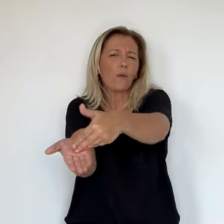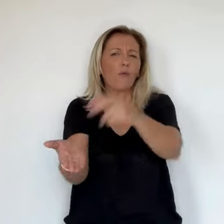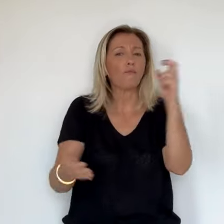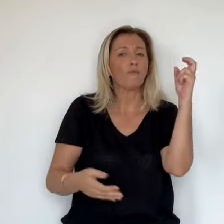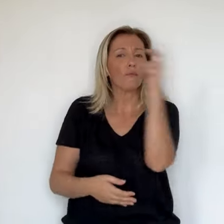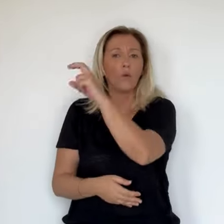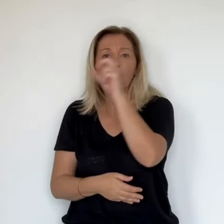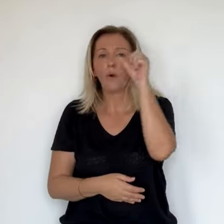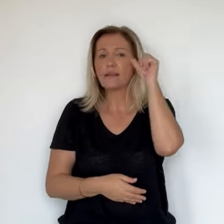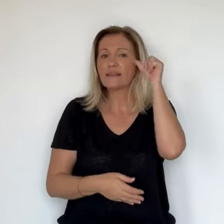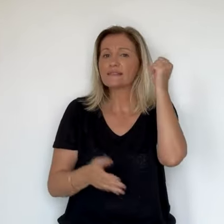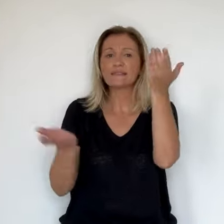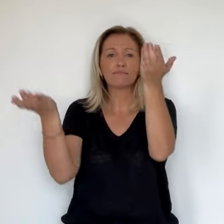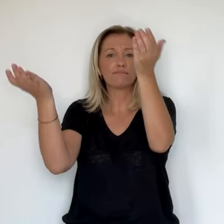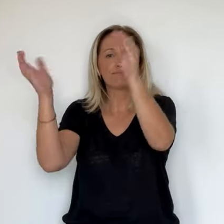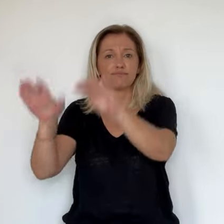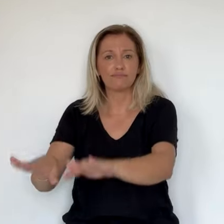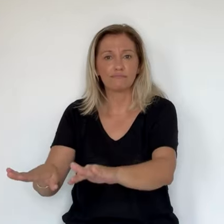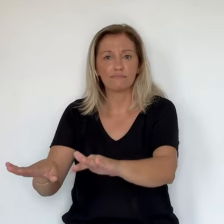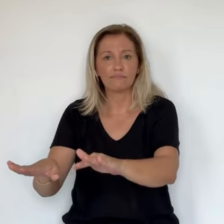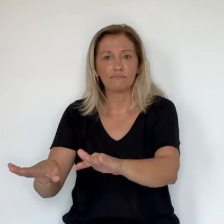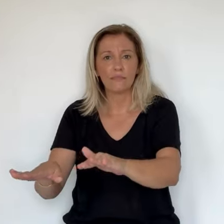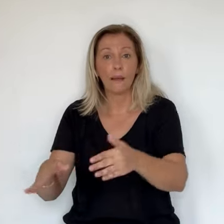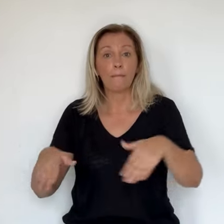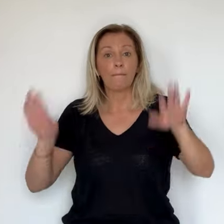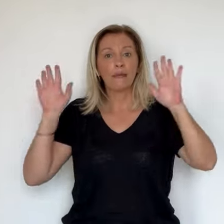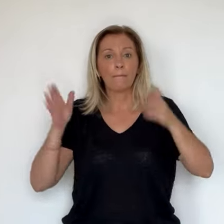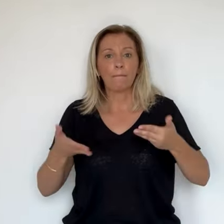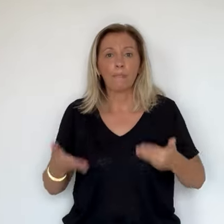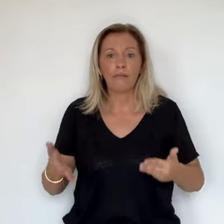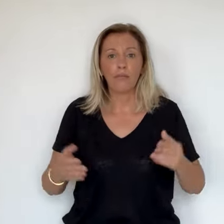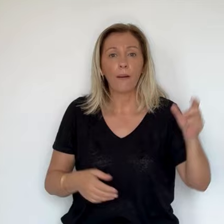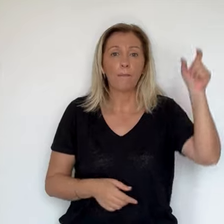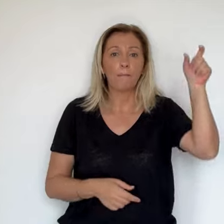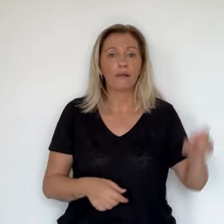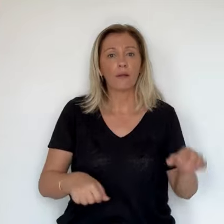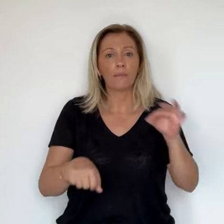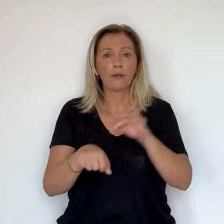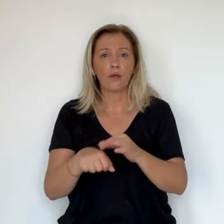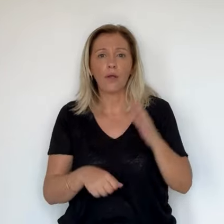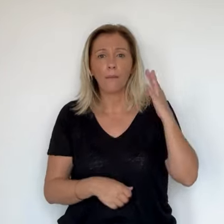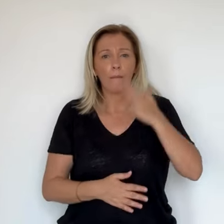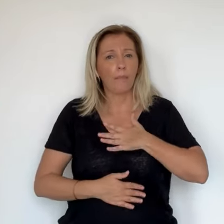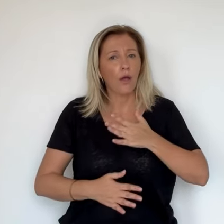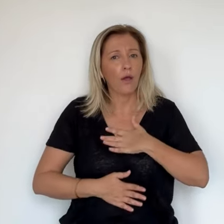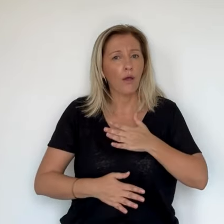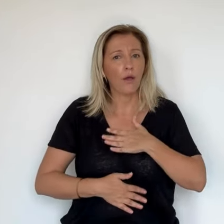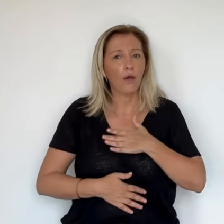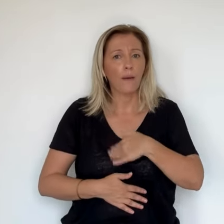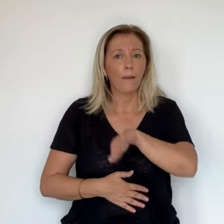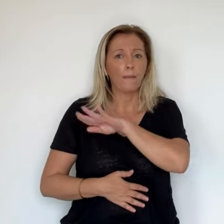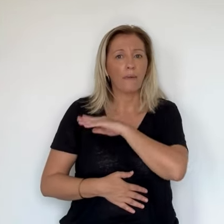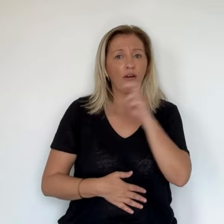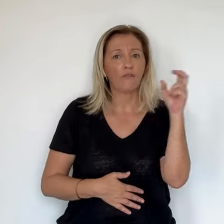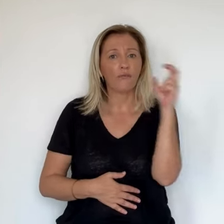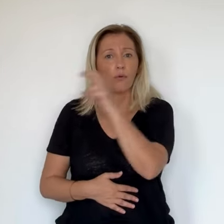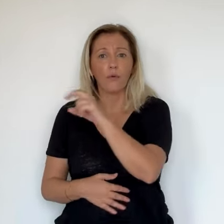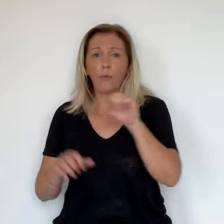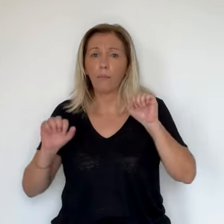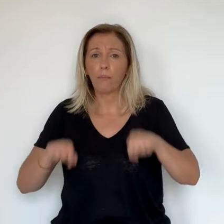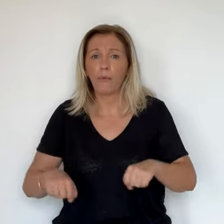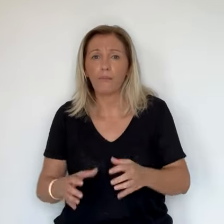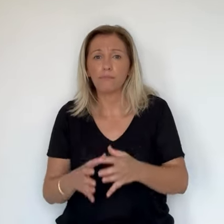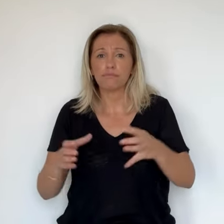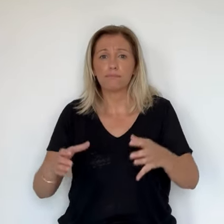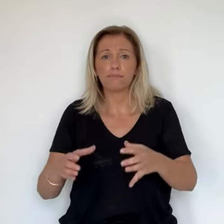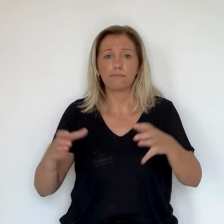apiculteurs redoutent à présent une propagation rapide de ce nuisible. Le frelon asiatique est en effet un redoutable prédateur pour les